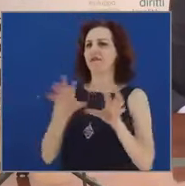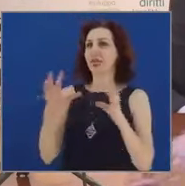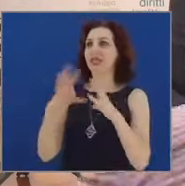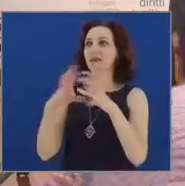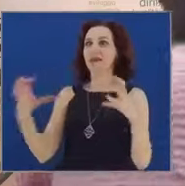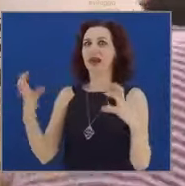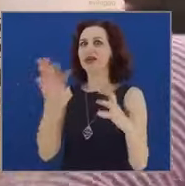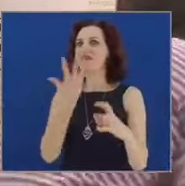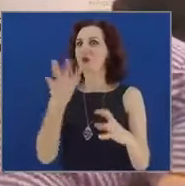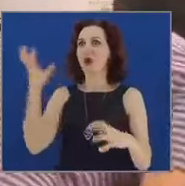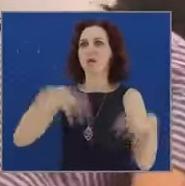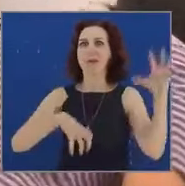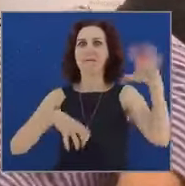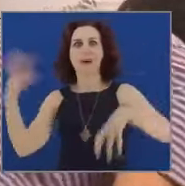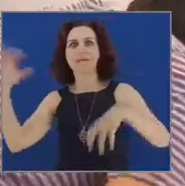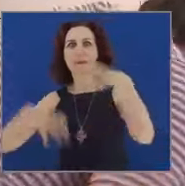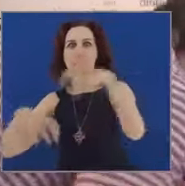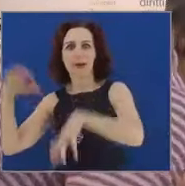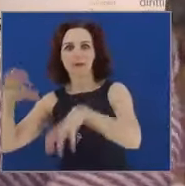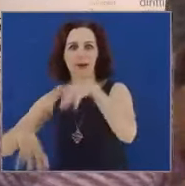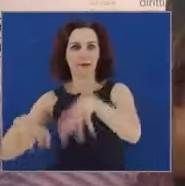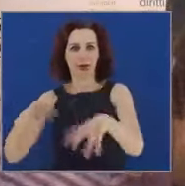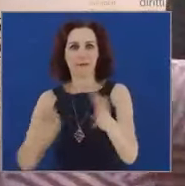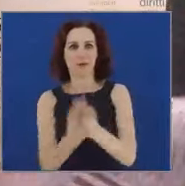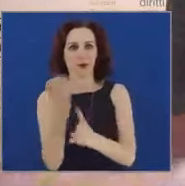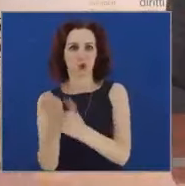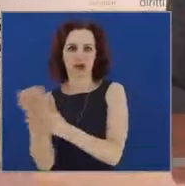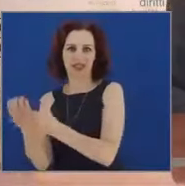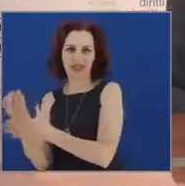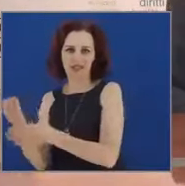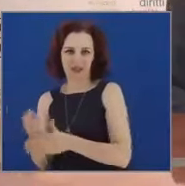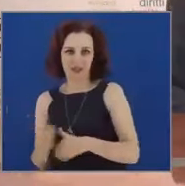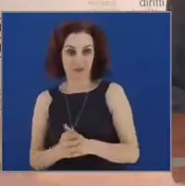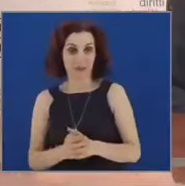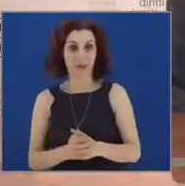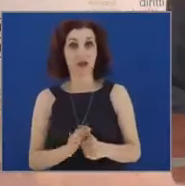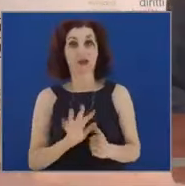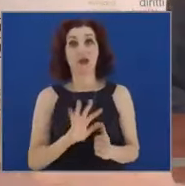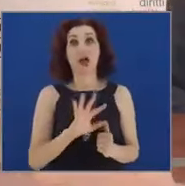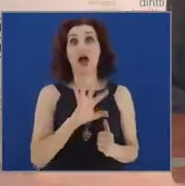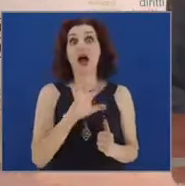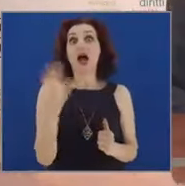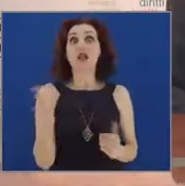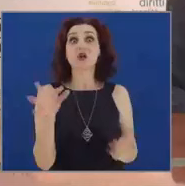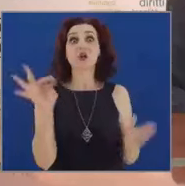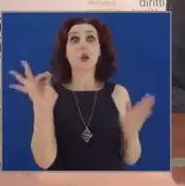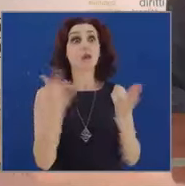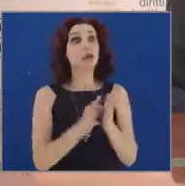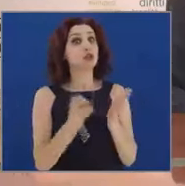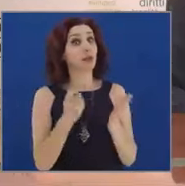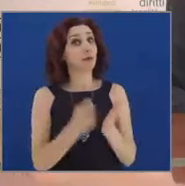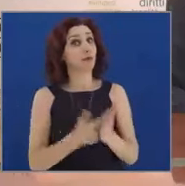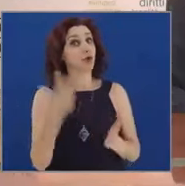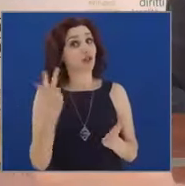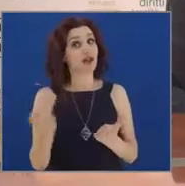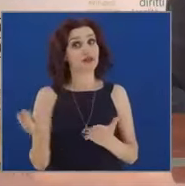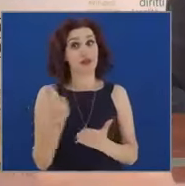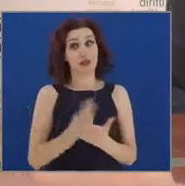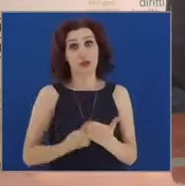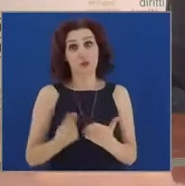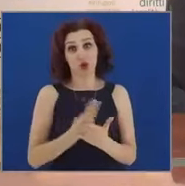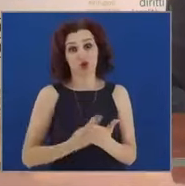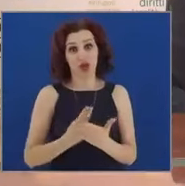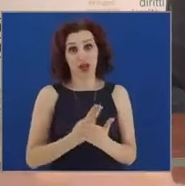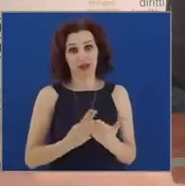e per gli insediamenti produttivi. L'altro punto saliente dei progetti che abbiamo messo in campo per il Lazio,